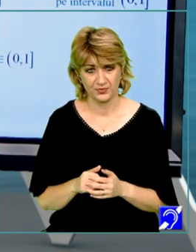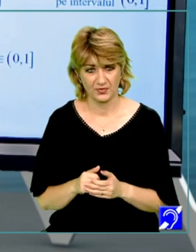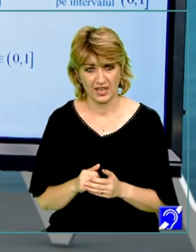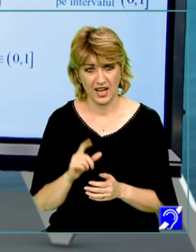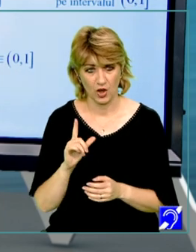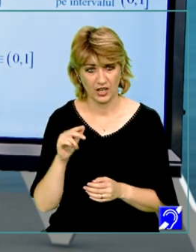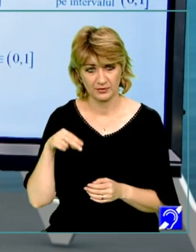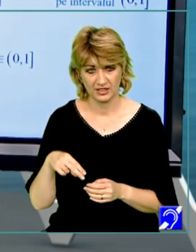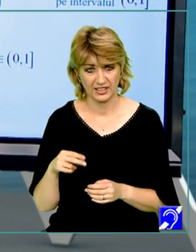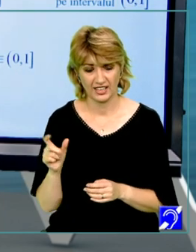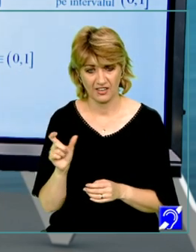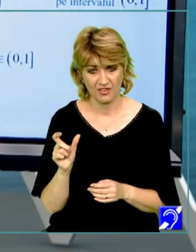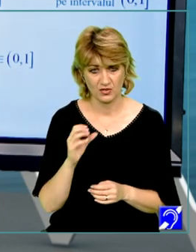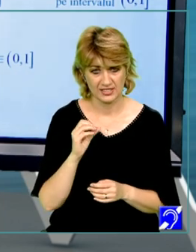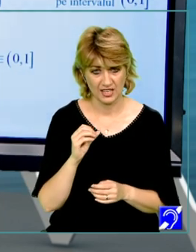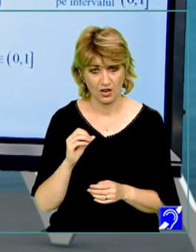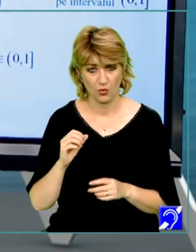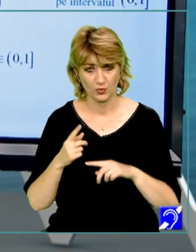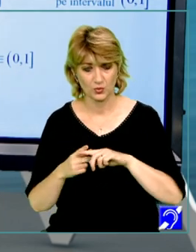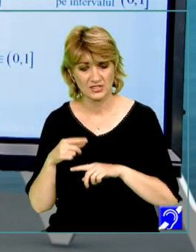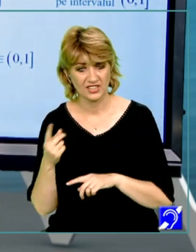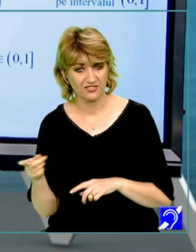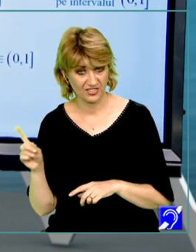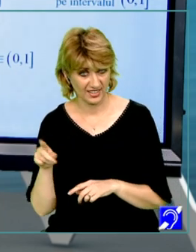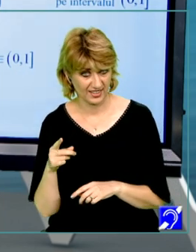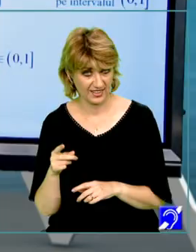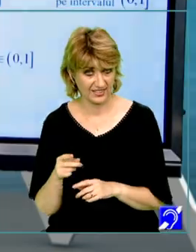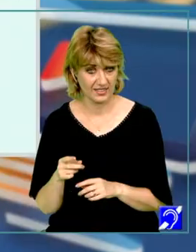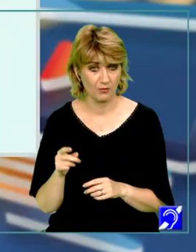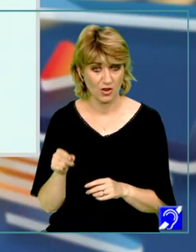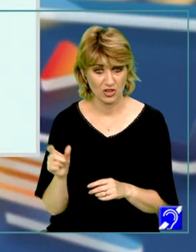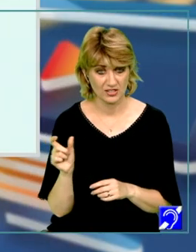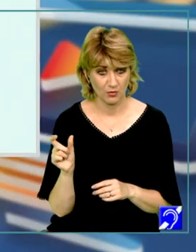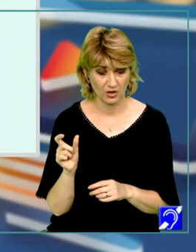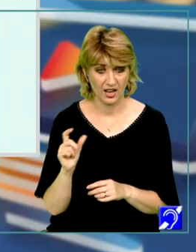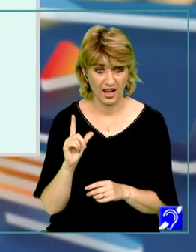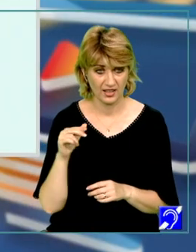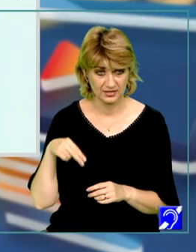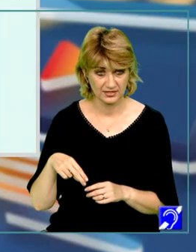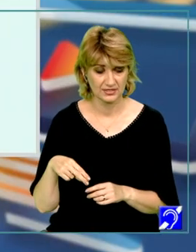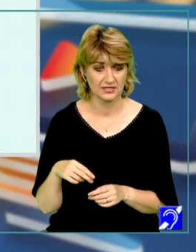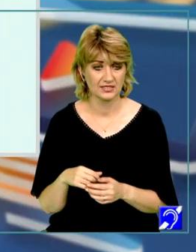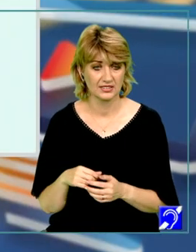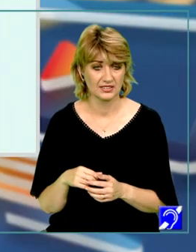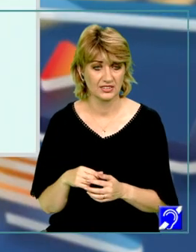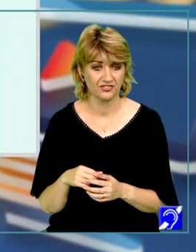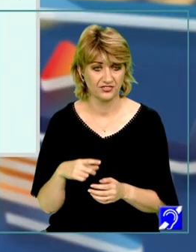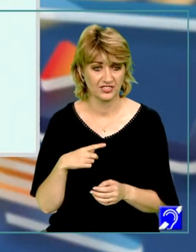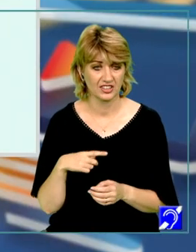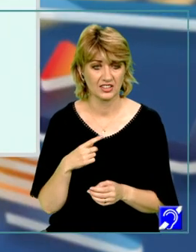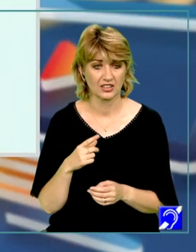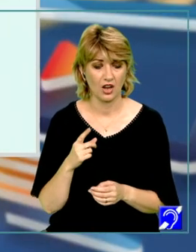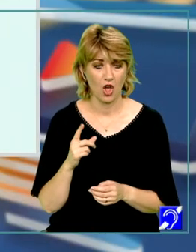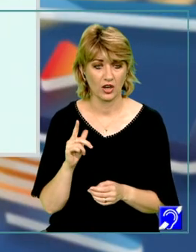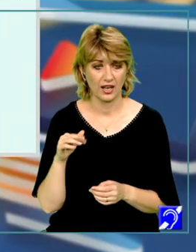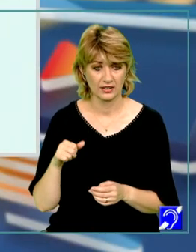este intervalul deschis 0 plus infinit, deci doar pe această bucată logaritmul natural, fiind un logaritm de